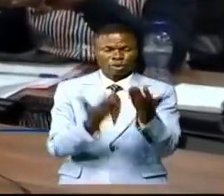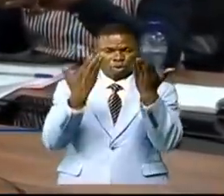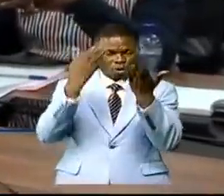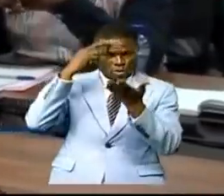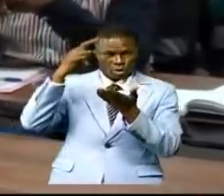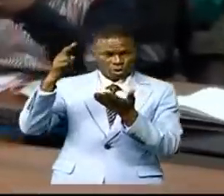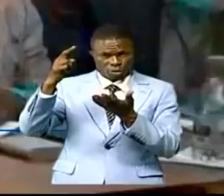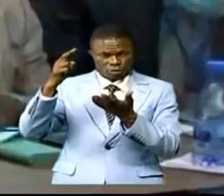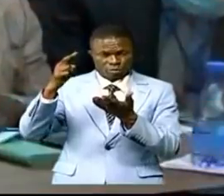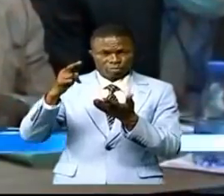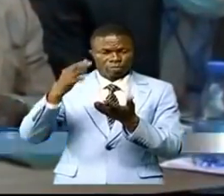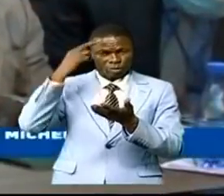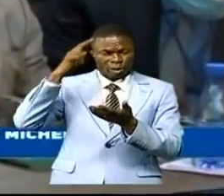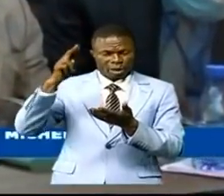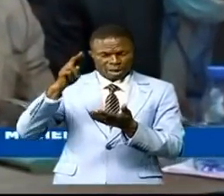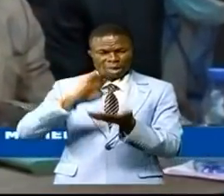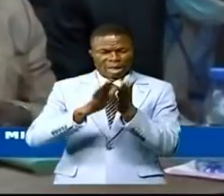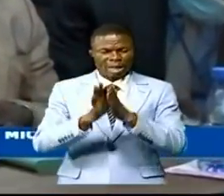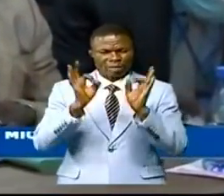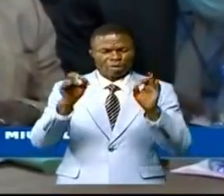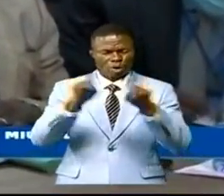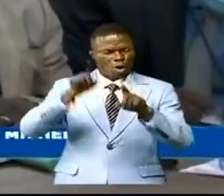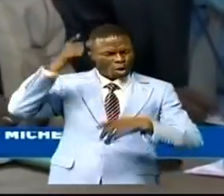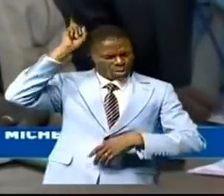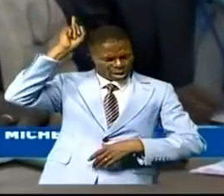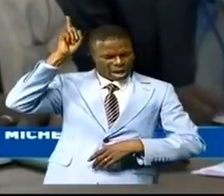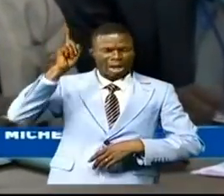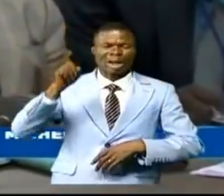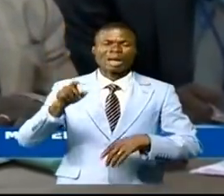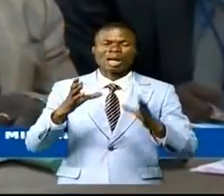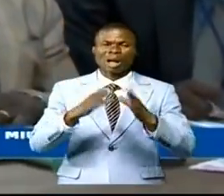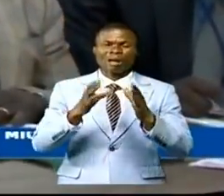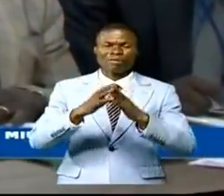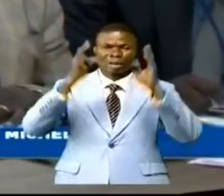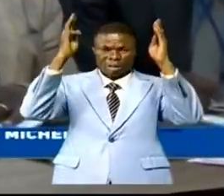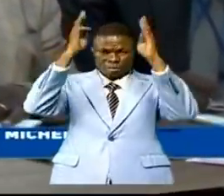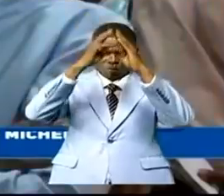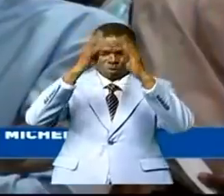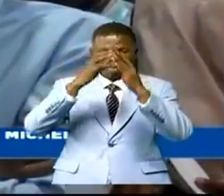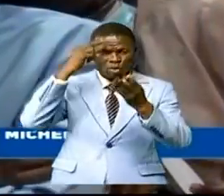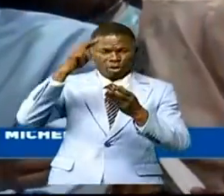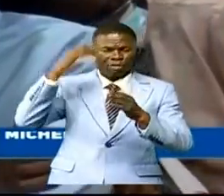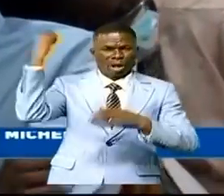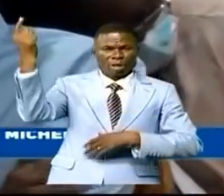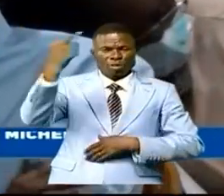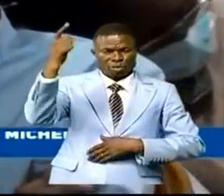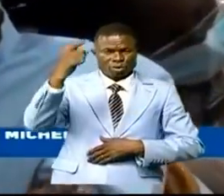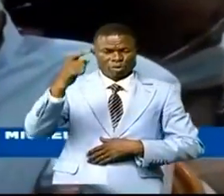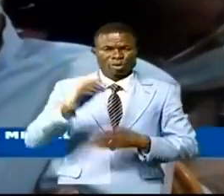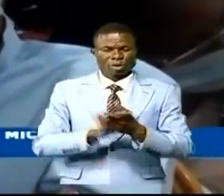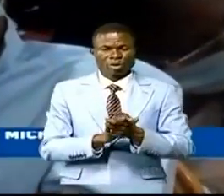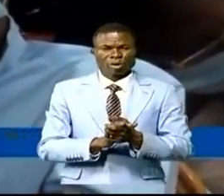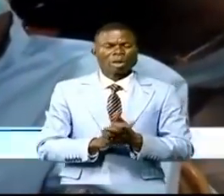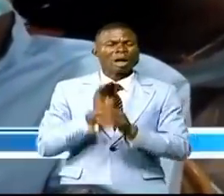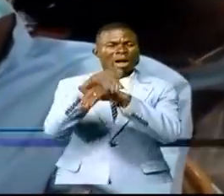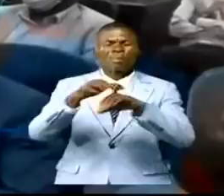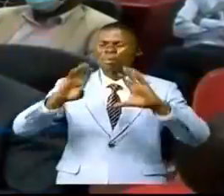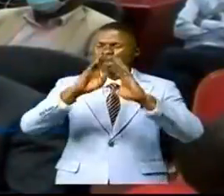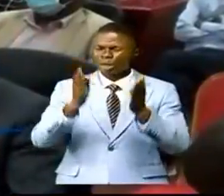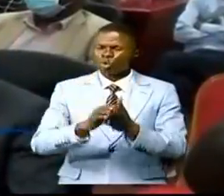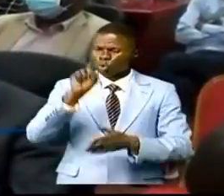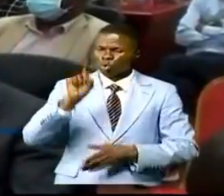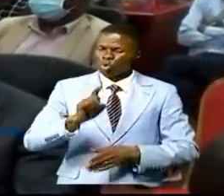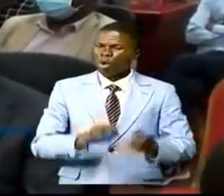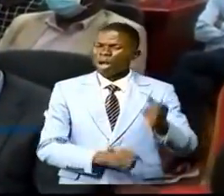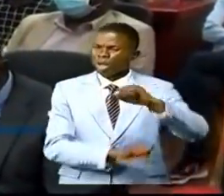est que l'Unikin retrouve sa place dans les classements mondiaux des universités les concours de tous et sollicité